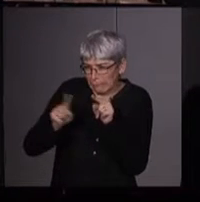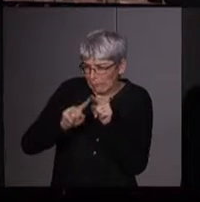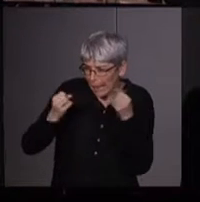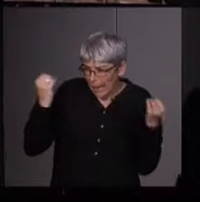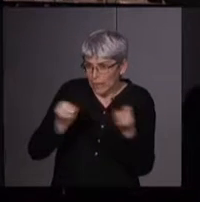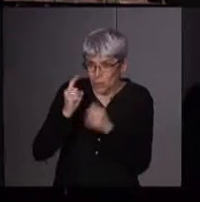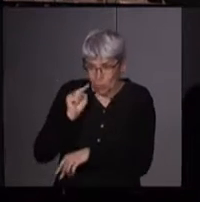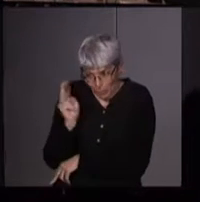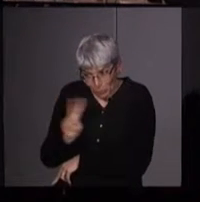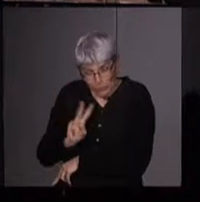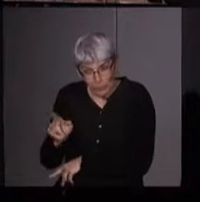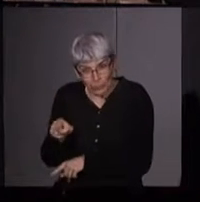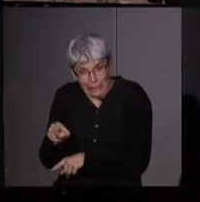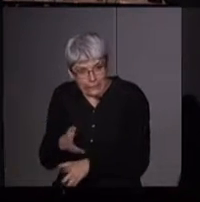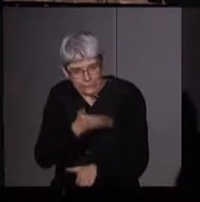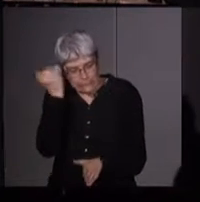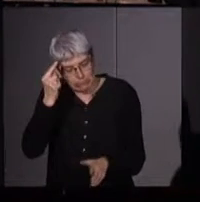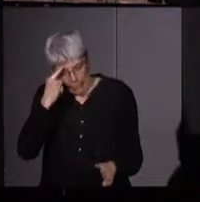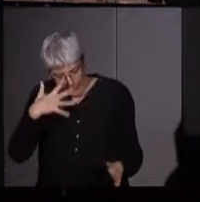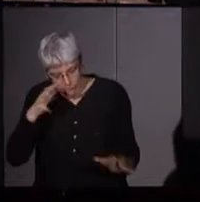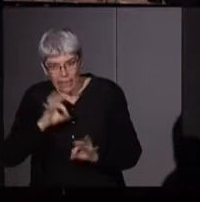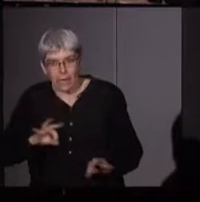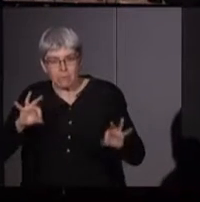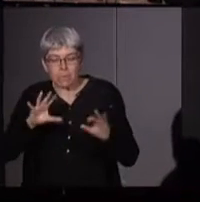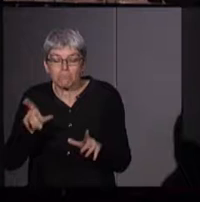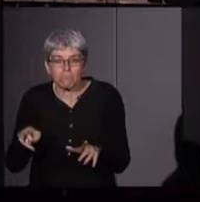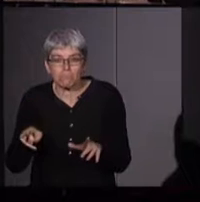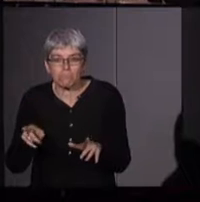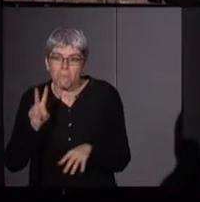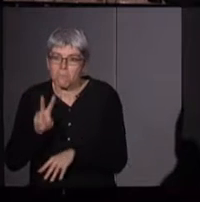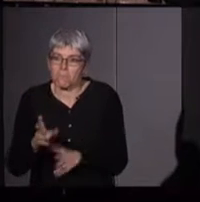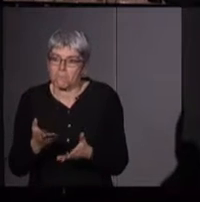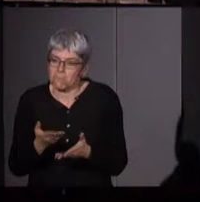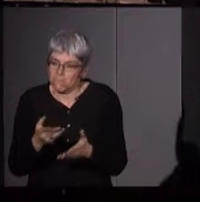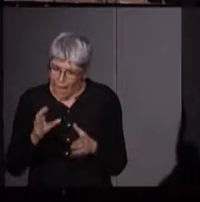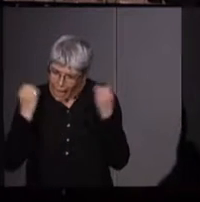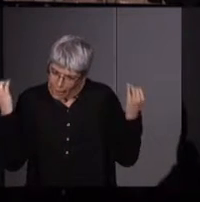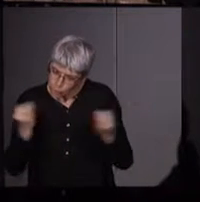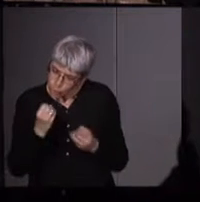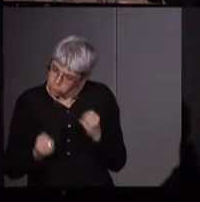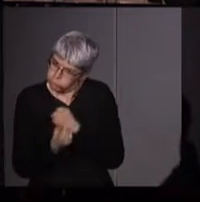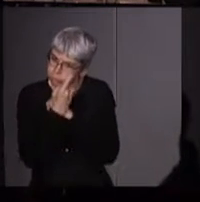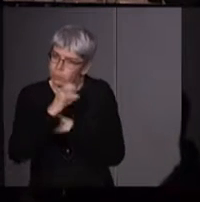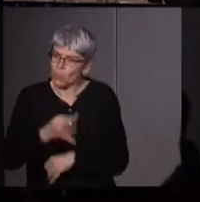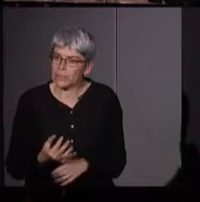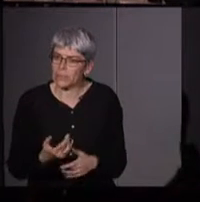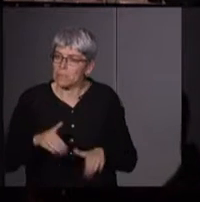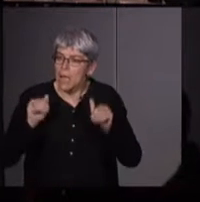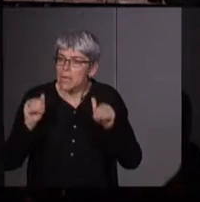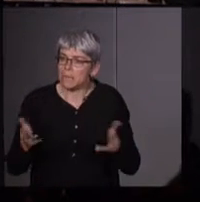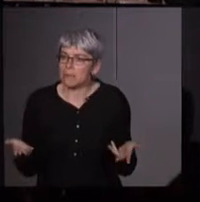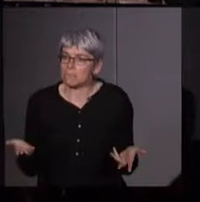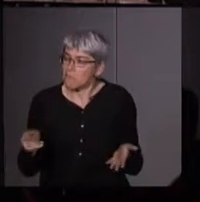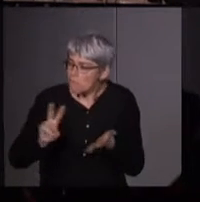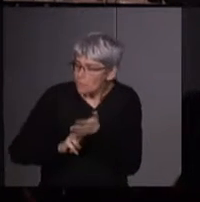l'action parce qu'elles-mêmes ne savent pas quoi en penser. Elles-mêmes se disent mais finalement, c'est une action très originale mais d'un autre côté,